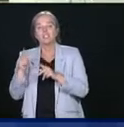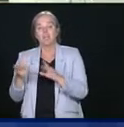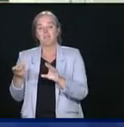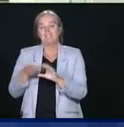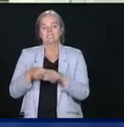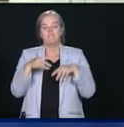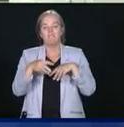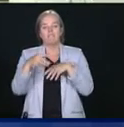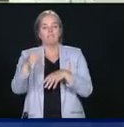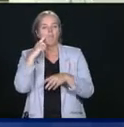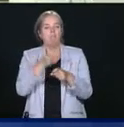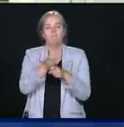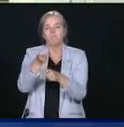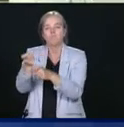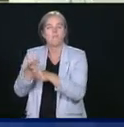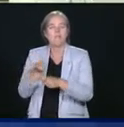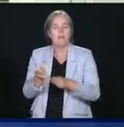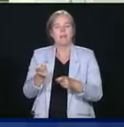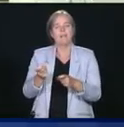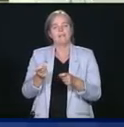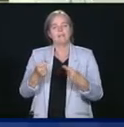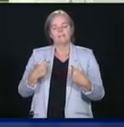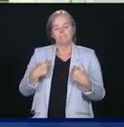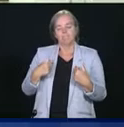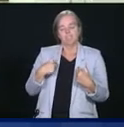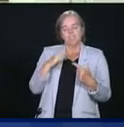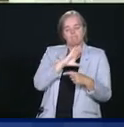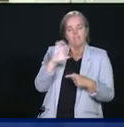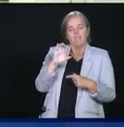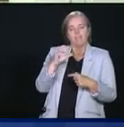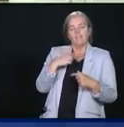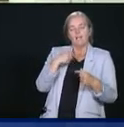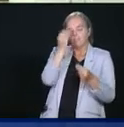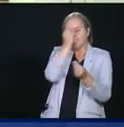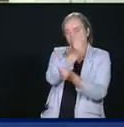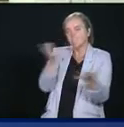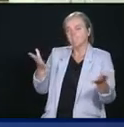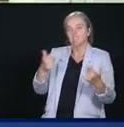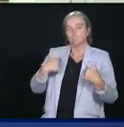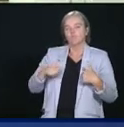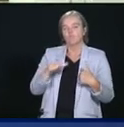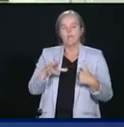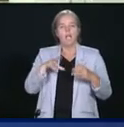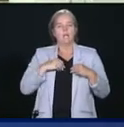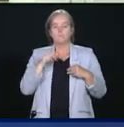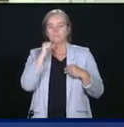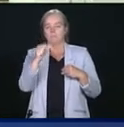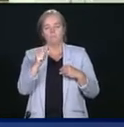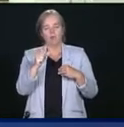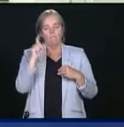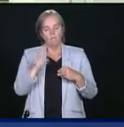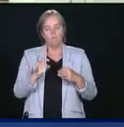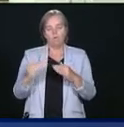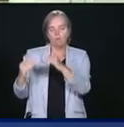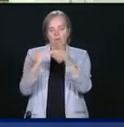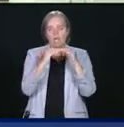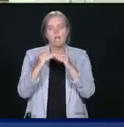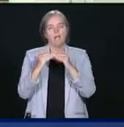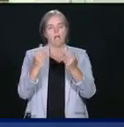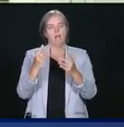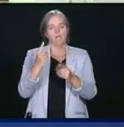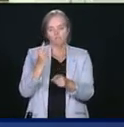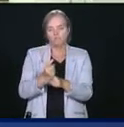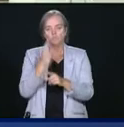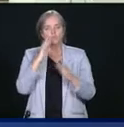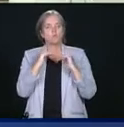Canadiens envoient le message qu'ils ne toléreront pas l'injustice. Je veux donc m'adresser aux jeunes Canadiens